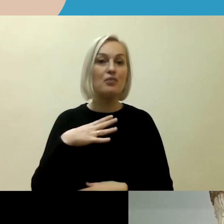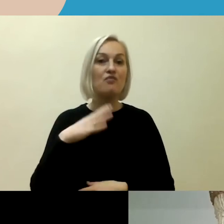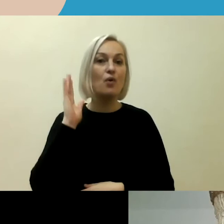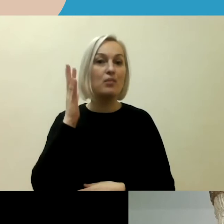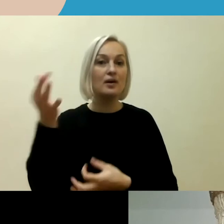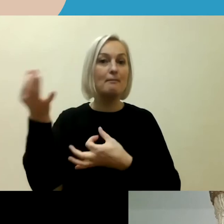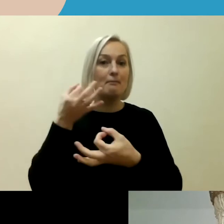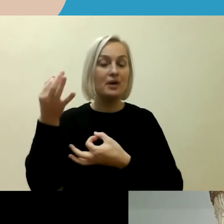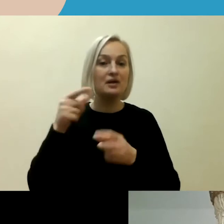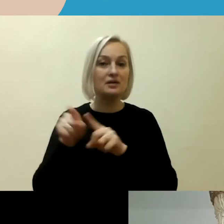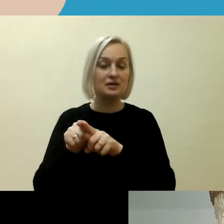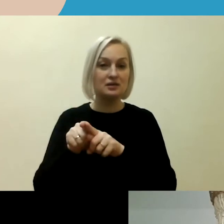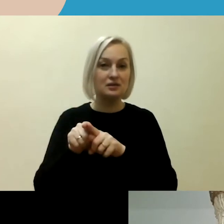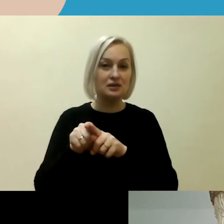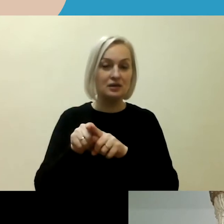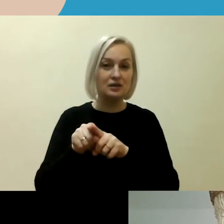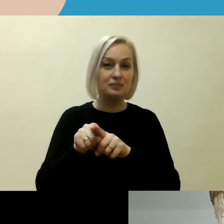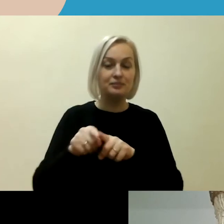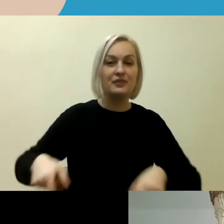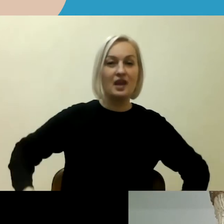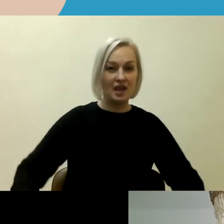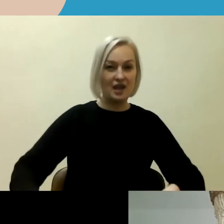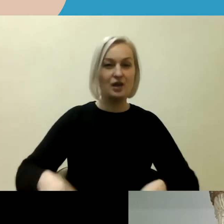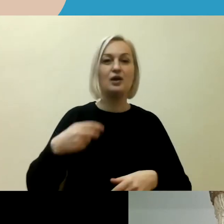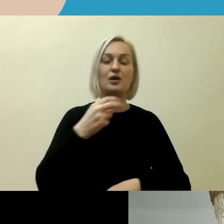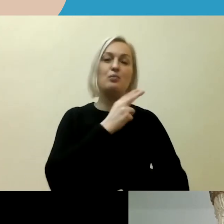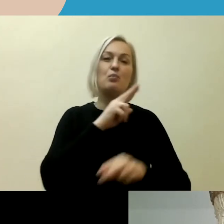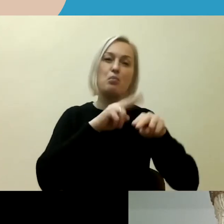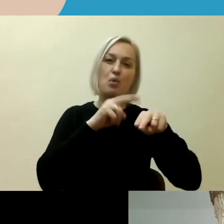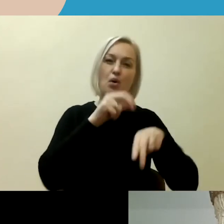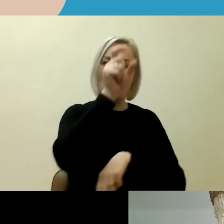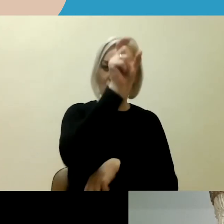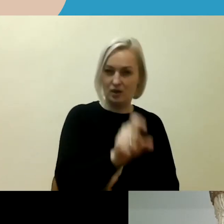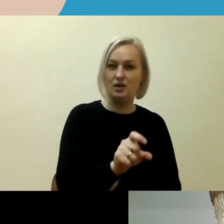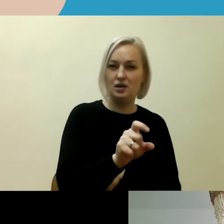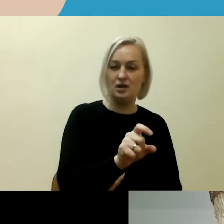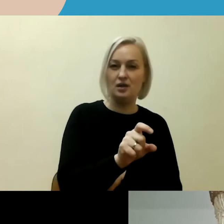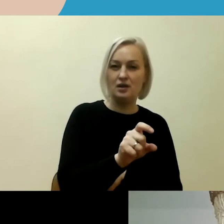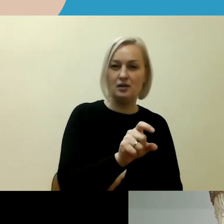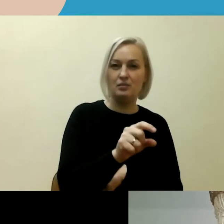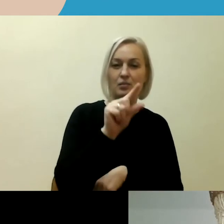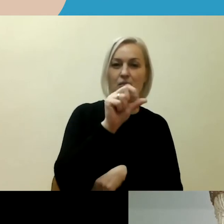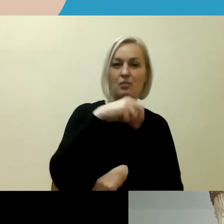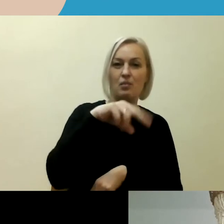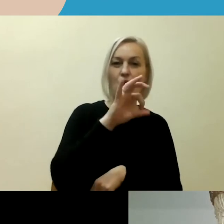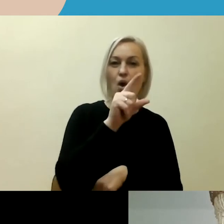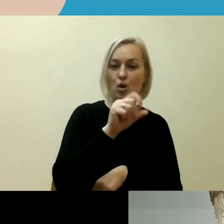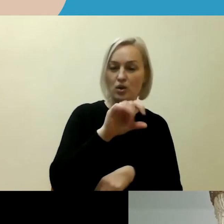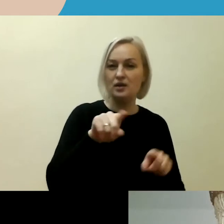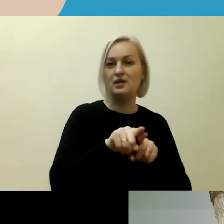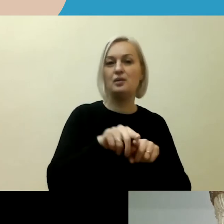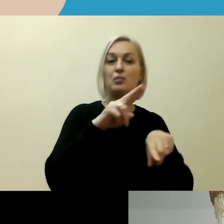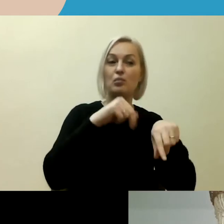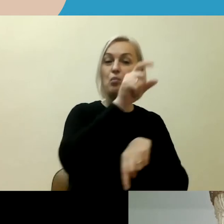komisaro, generalino komisaro pavaduotojo Pulausko, buvo tai, kad jisai pabrėžė, kad polisijos parigūnus reikia augdyti, ne tik